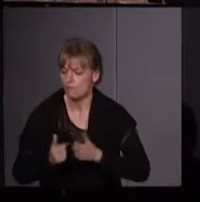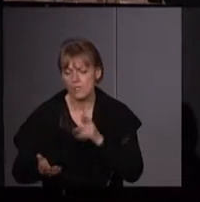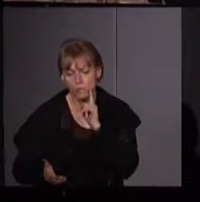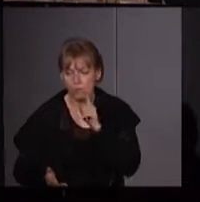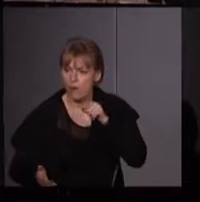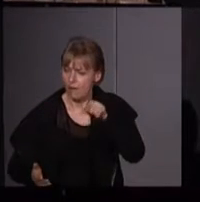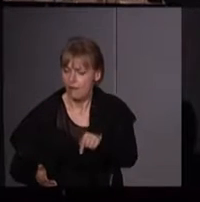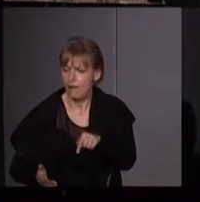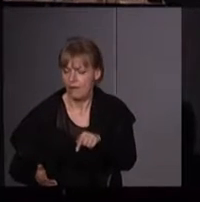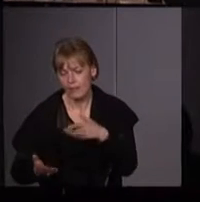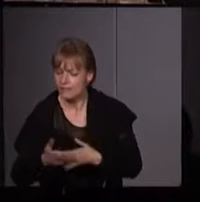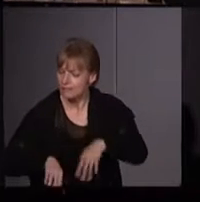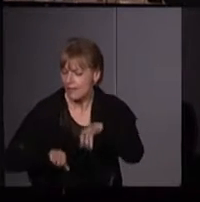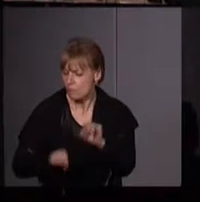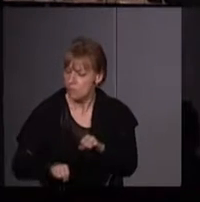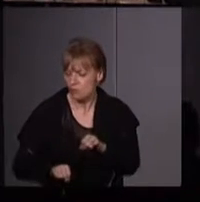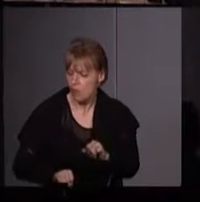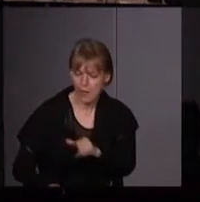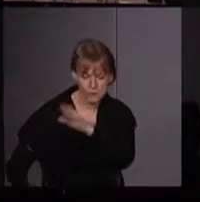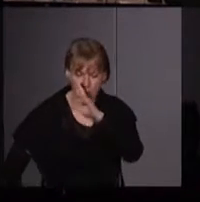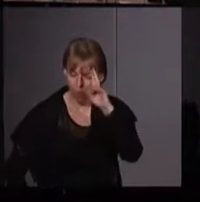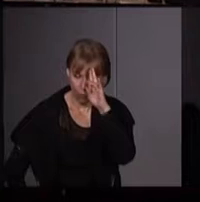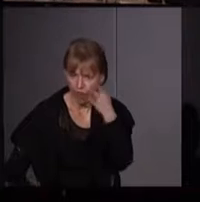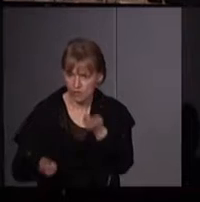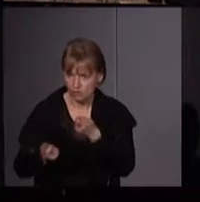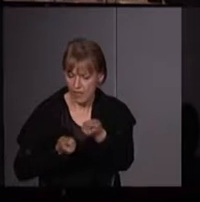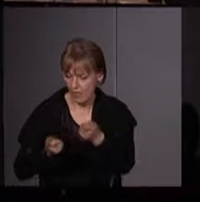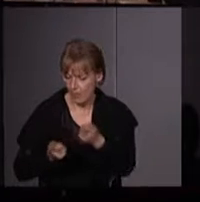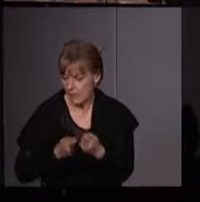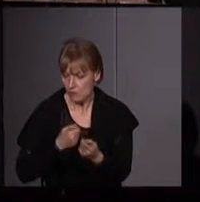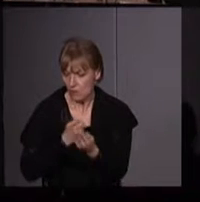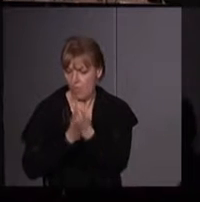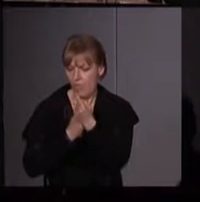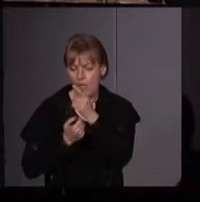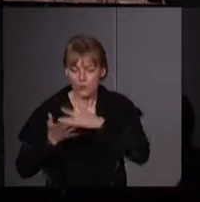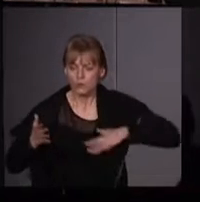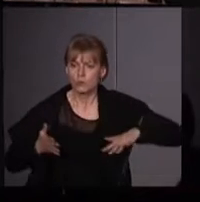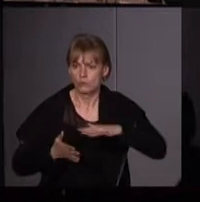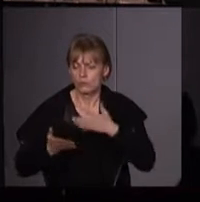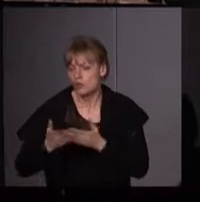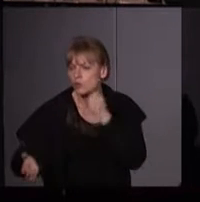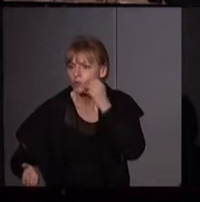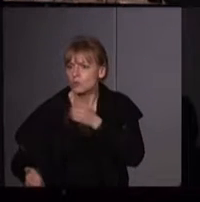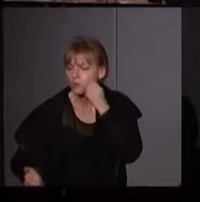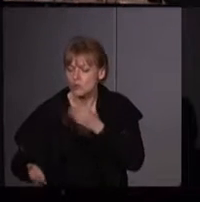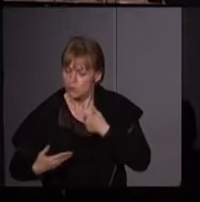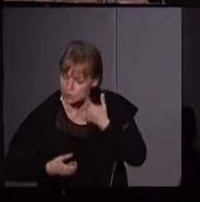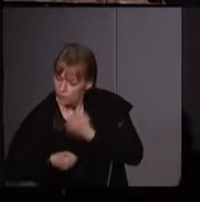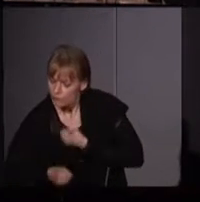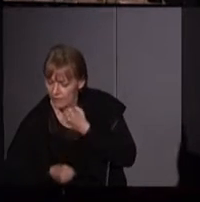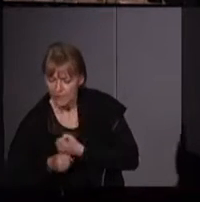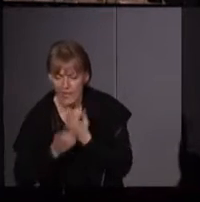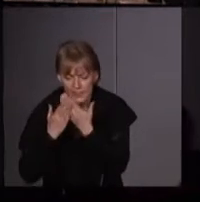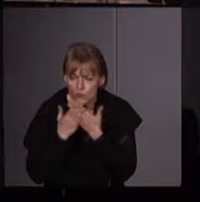lieu où s'opère le pouvoir impérialiste qui nous menace toutes. Chaque jour, tandis que nous travaillons,